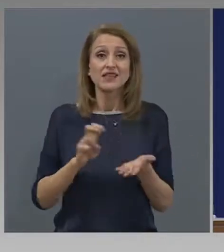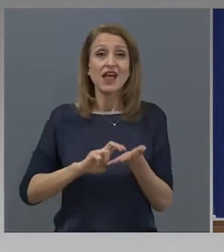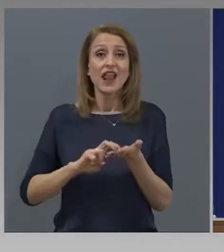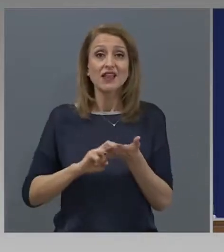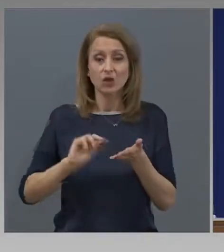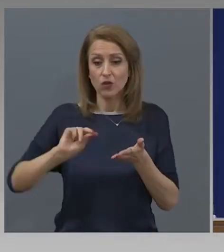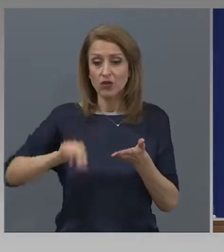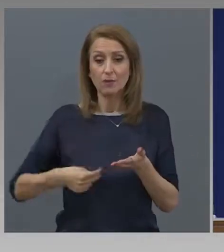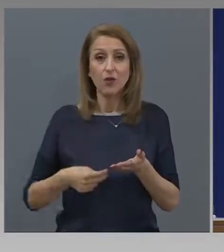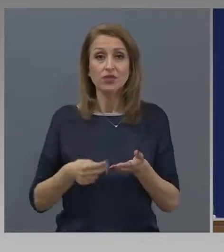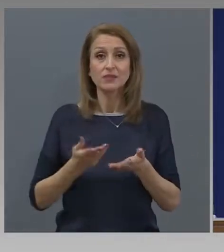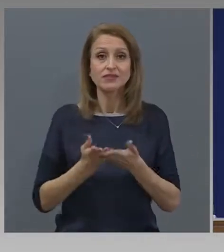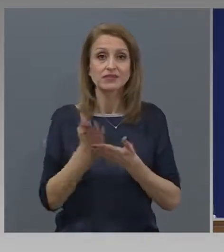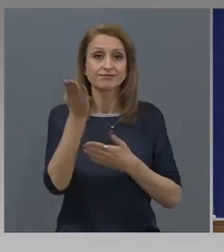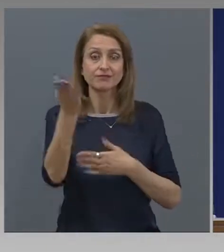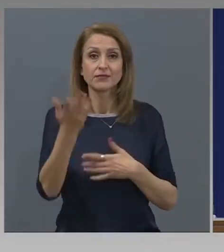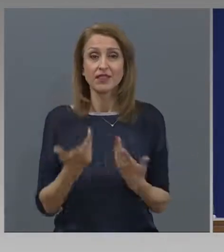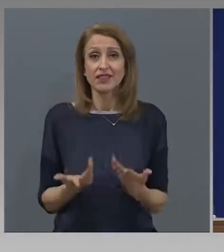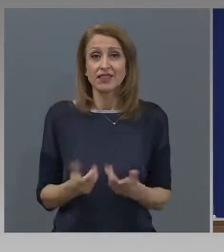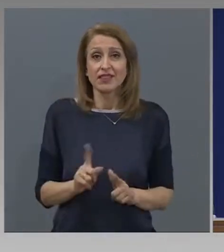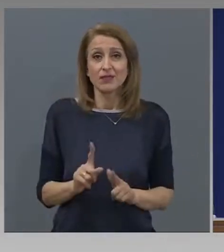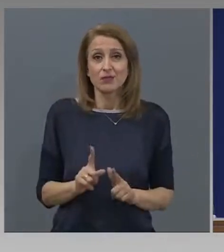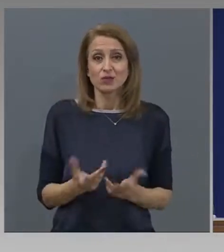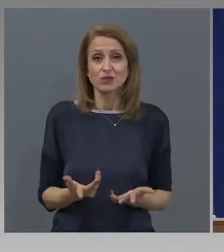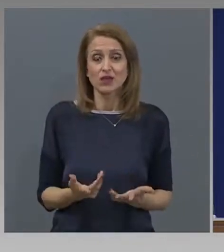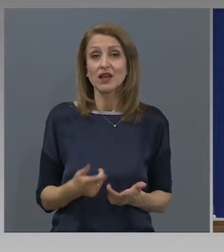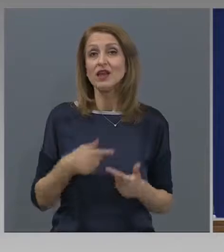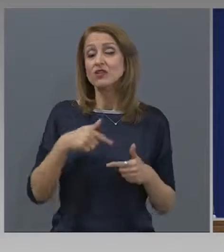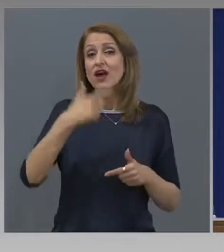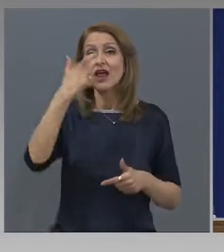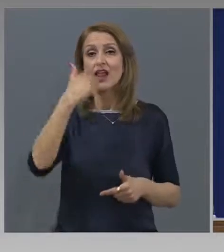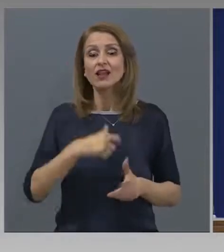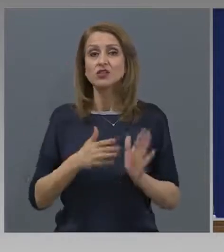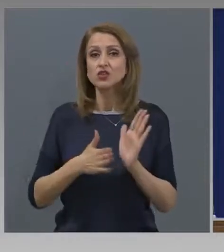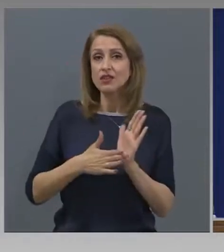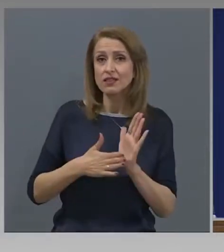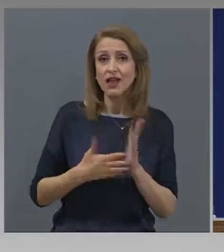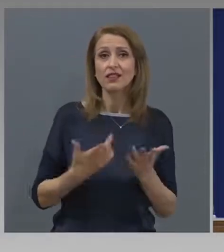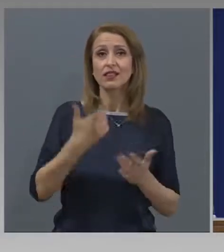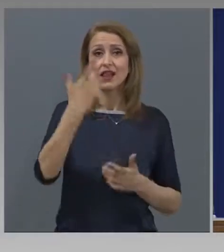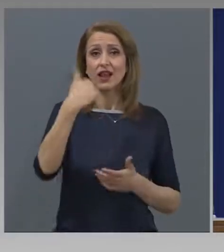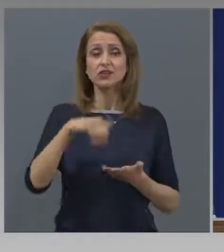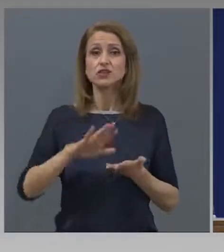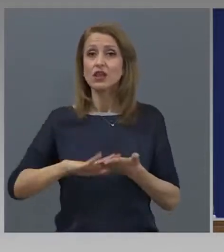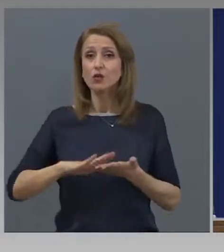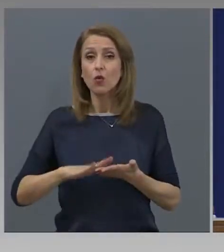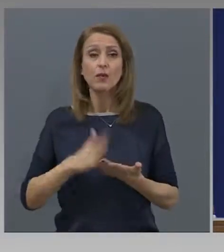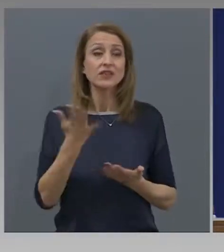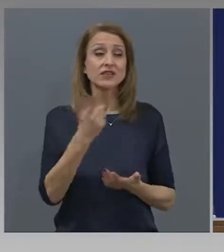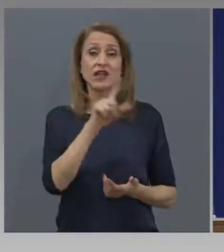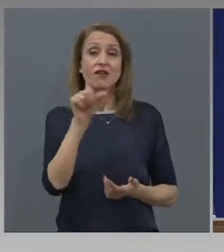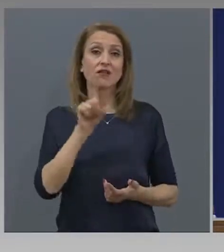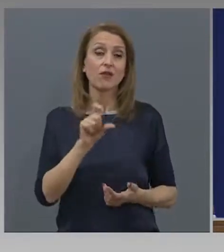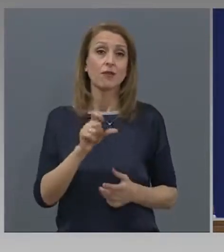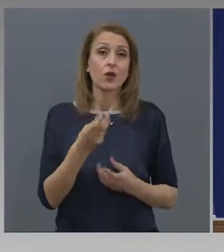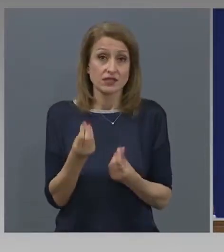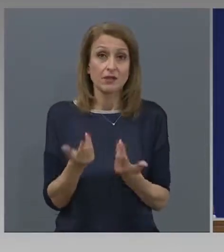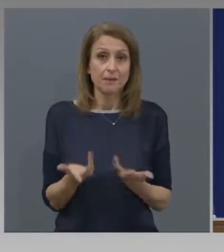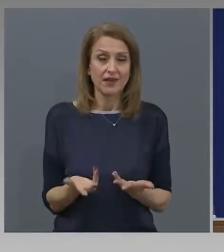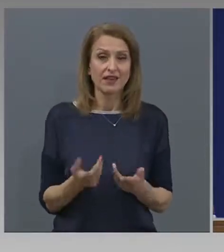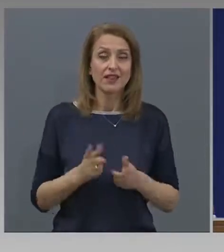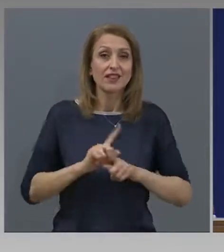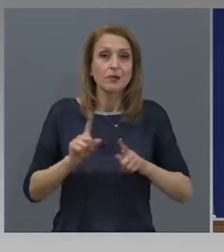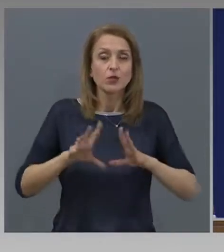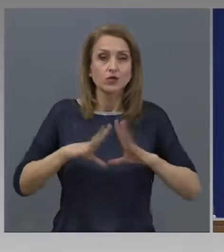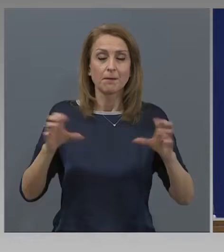защото това би могло да, действително да, все пак това са и лични данни, лични документи, става въпрос за пари, невъзможно е без подпис това да стане.